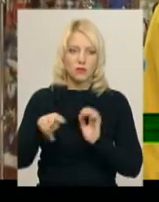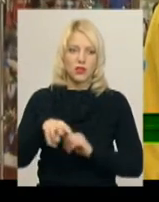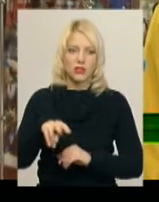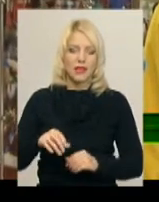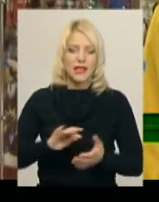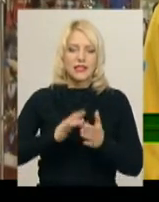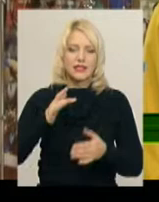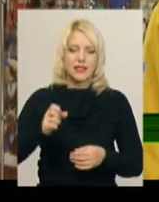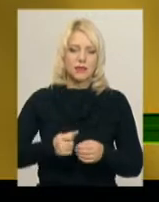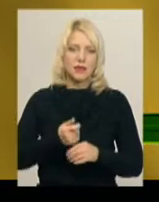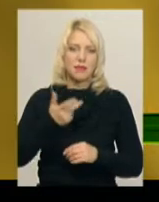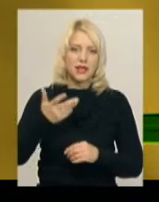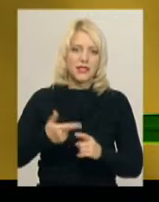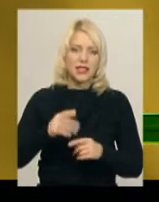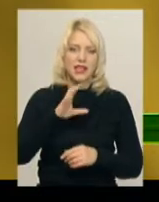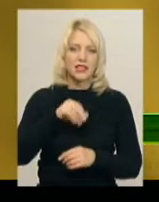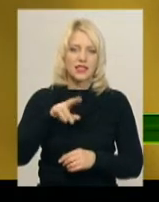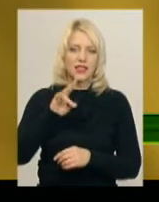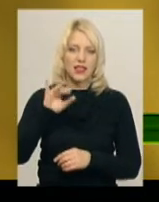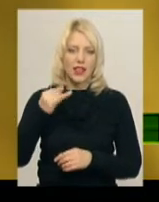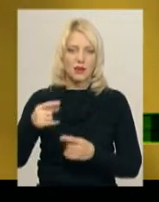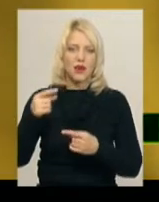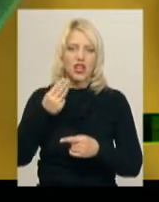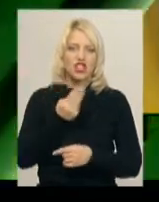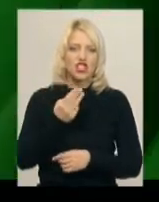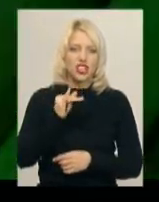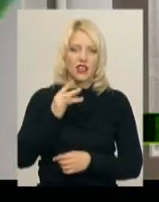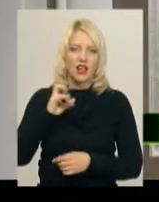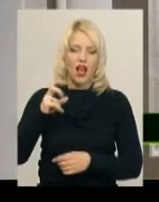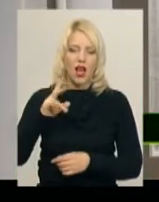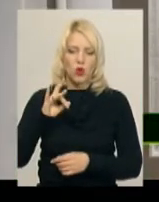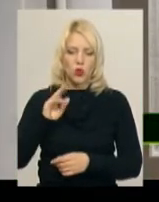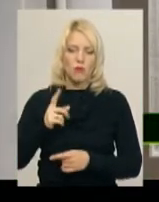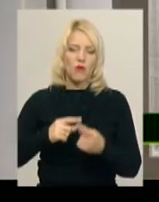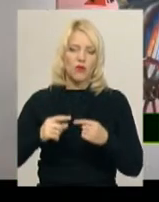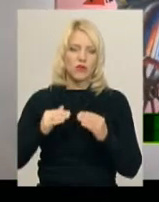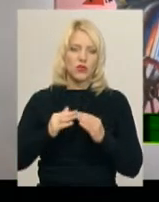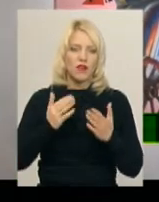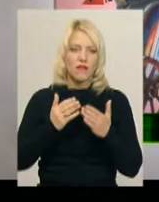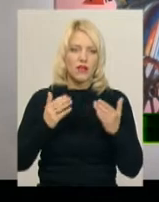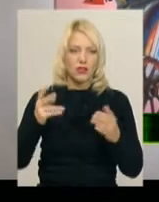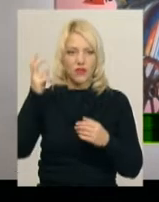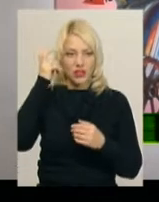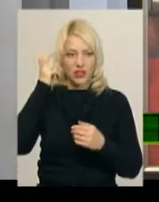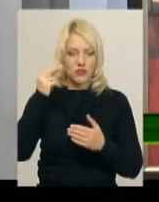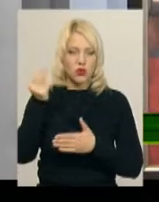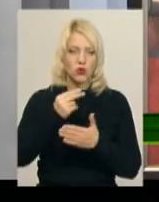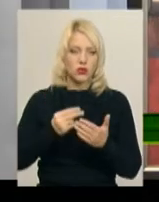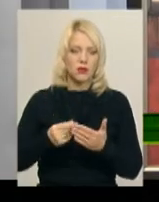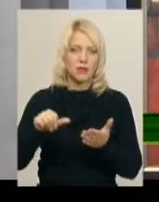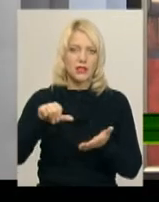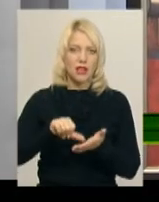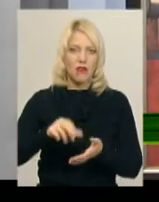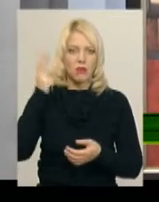призер Ігор Нескорених у Сіднії Віктор Шенкарук повернувся додому. Виставку київського художника Олександра Дубовика представили у